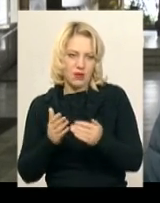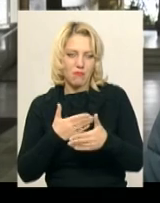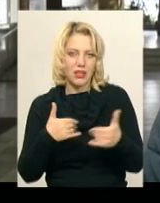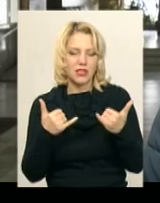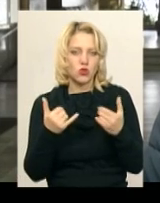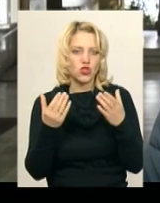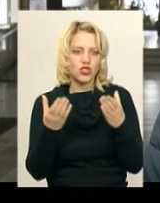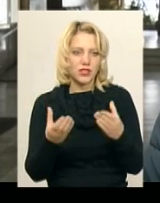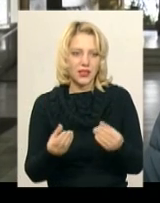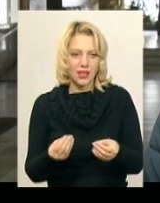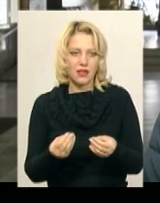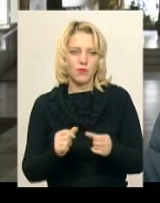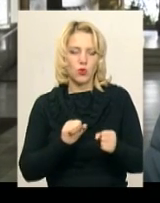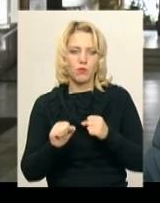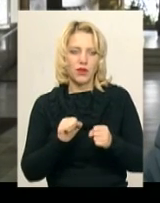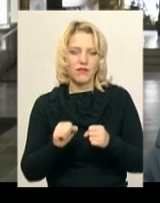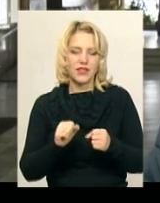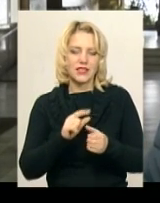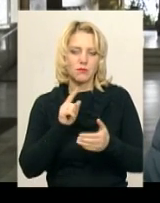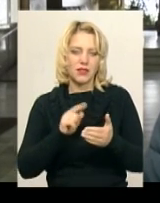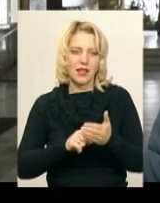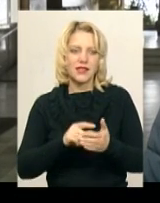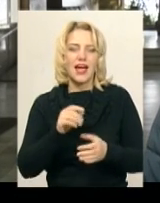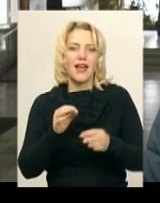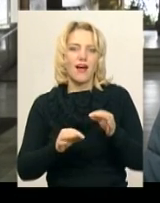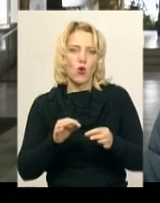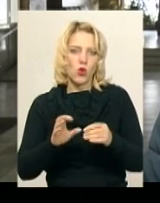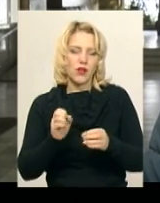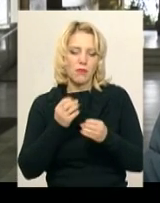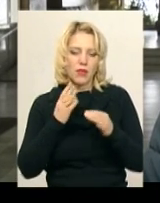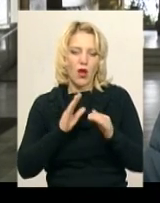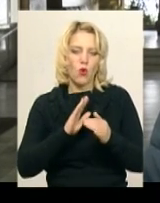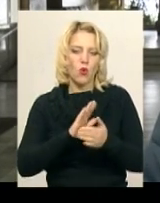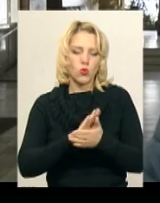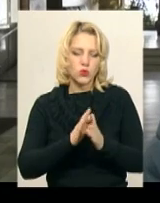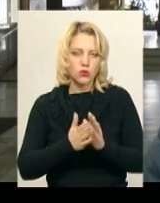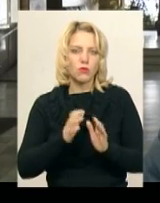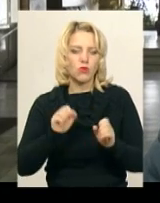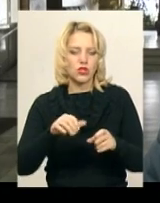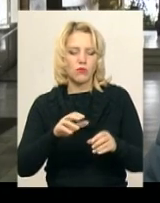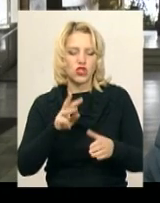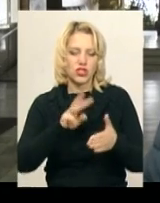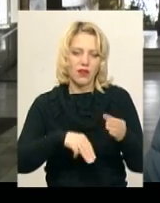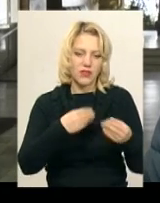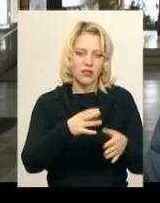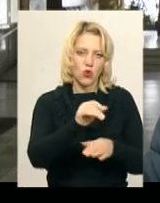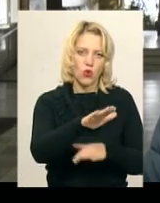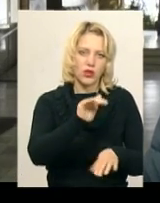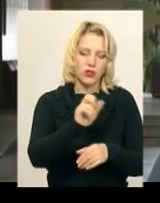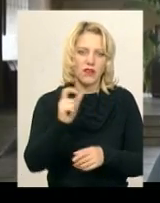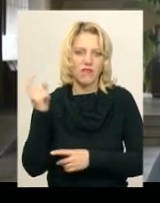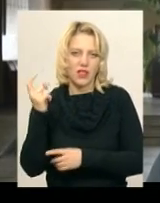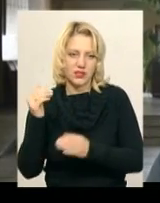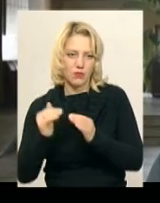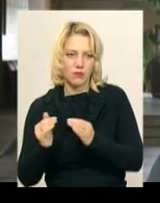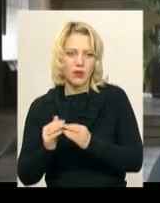сьогоднішній управління з питань екології і благоустрою можемо накладати штрафи як на орендарів, так і на власників прибіщення.